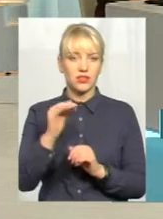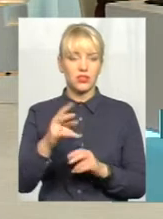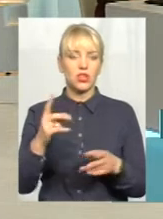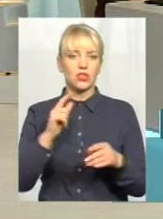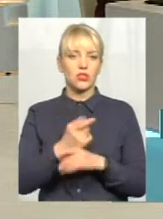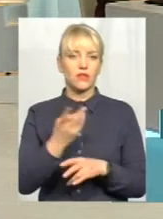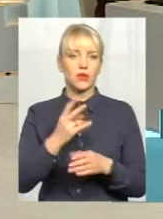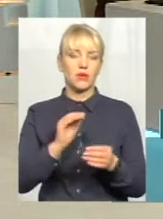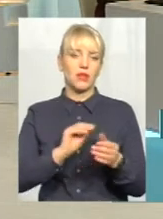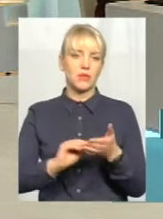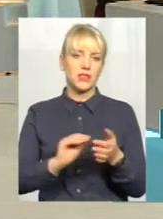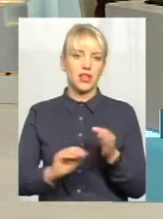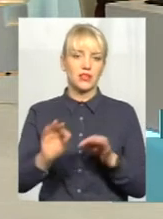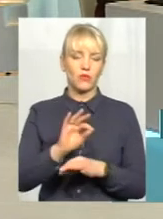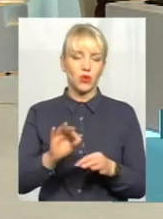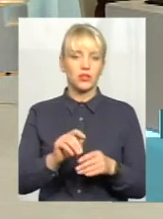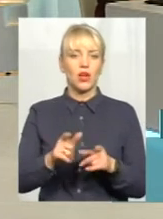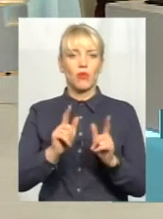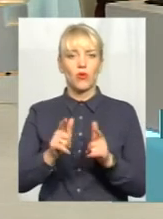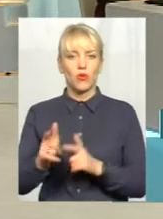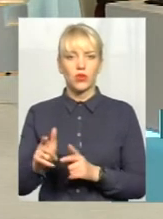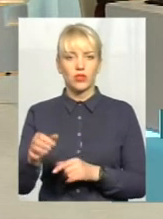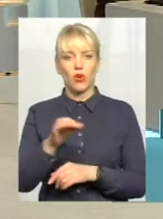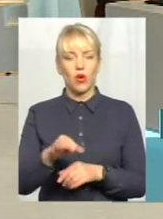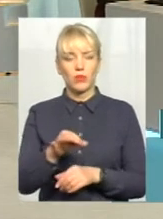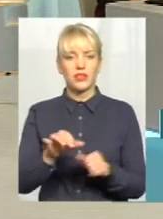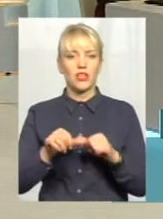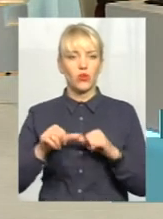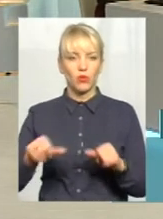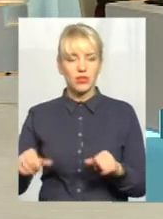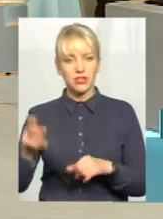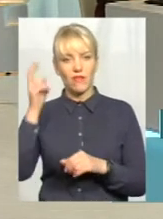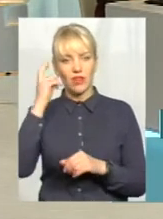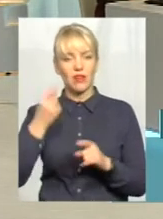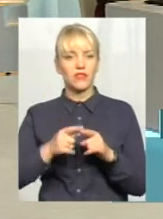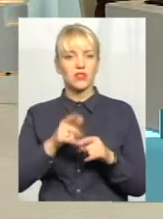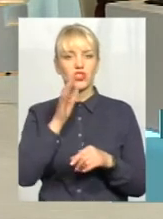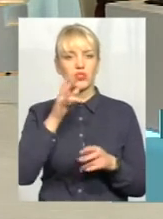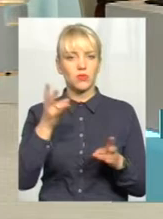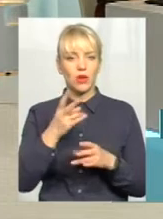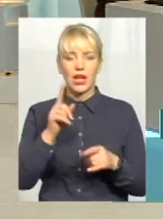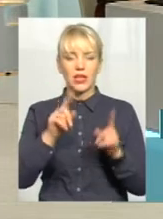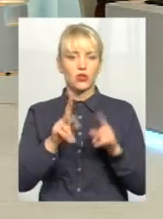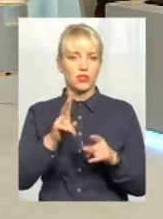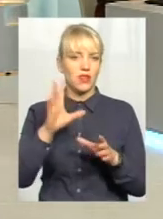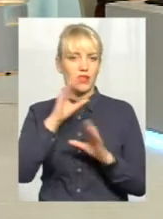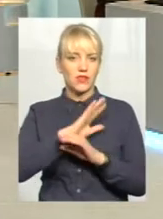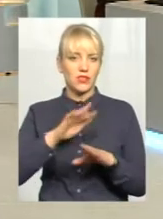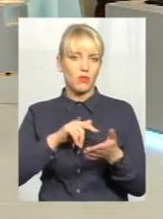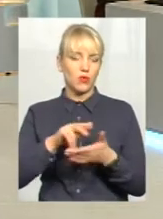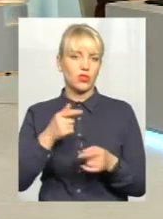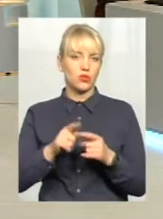проєкт, погодити в обласній комісії, в Києві, а це певний час. Деякі громади просто не встигли пройти цю процедуру.